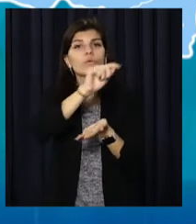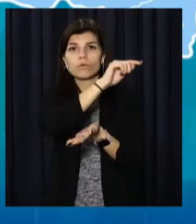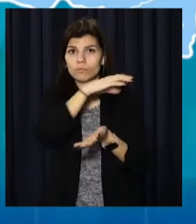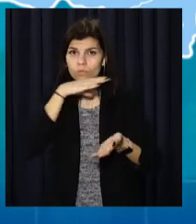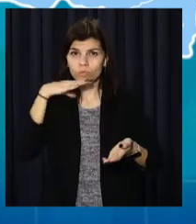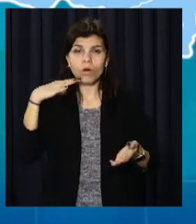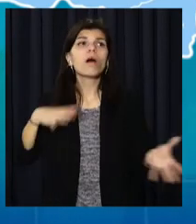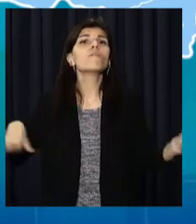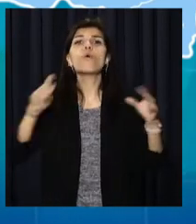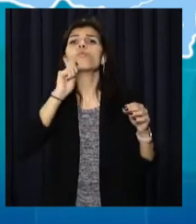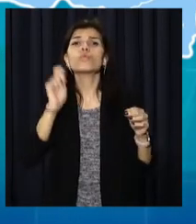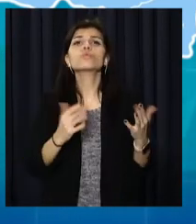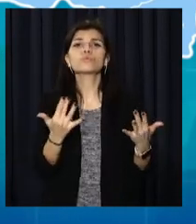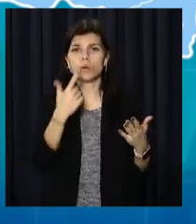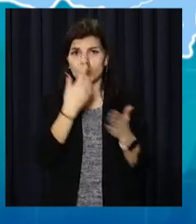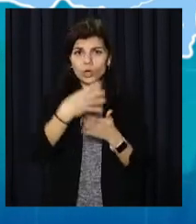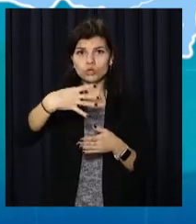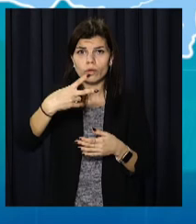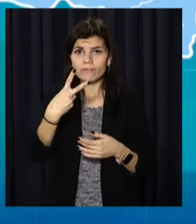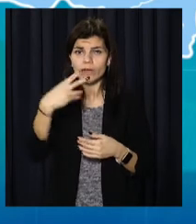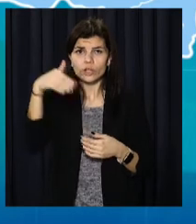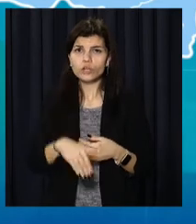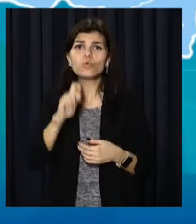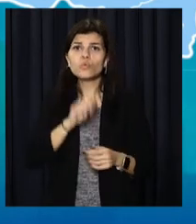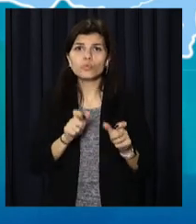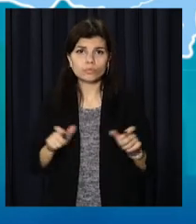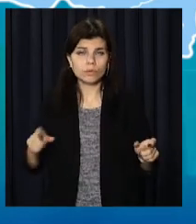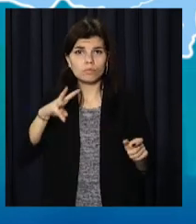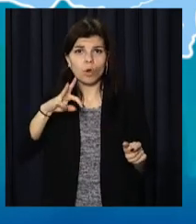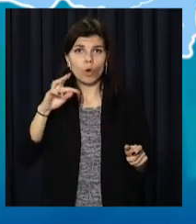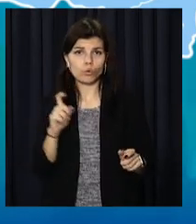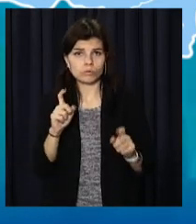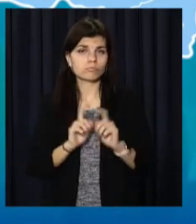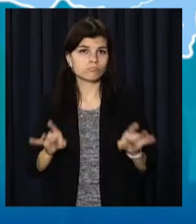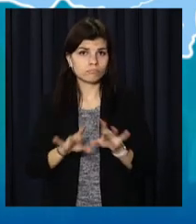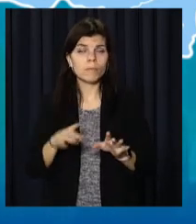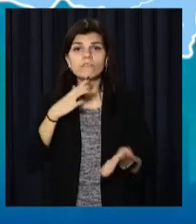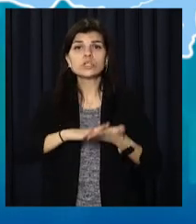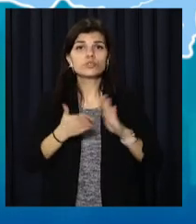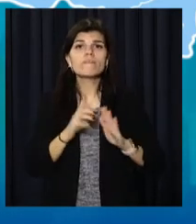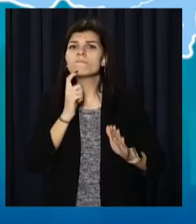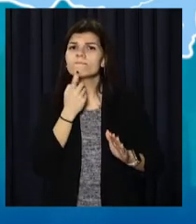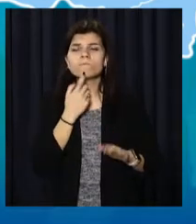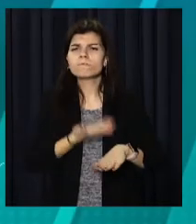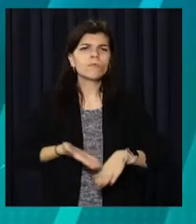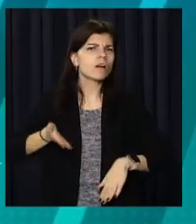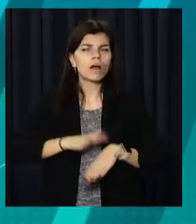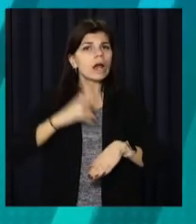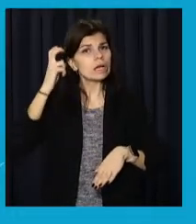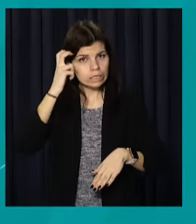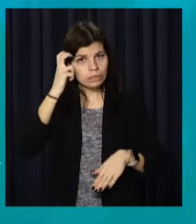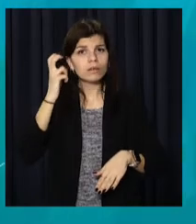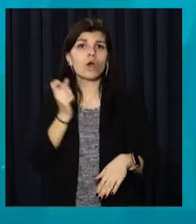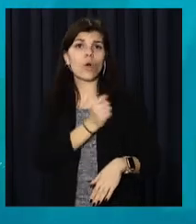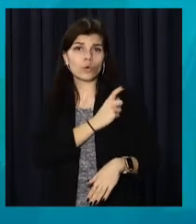добу корону діагностували в майже 42 тисяч українців, кажуть у МОЗ. Складна ситуація з розповсюдженням недуги у Києві,